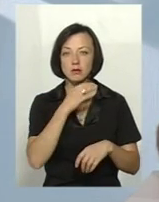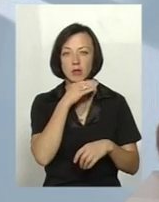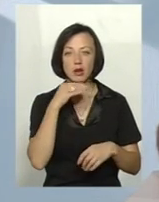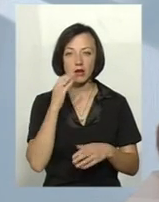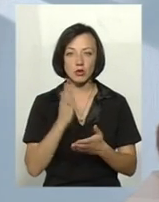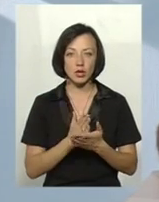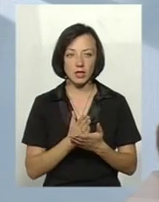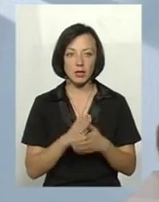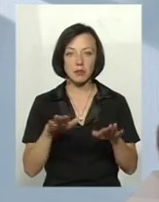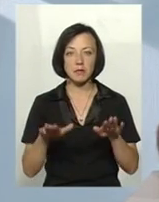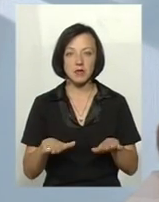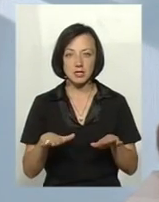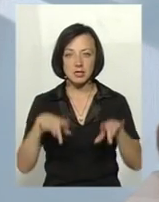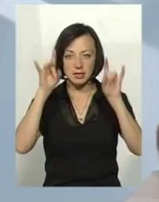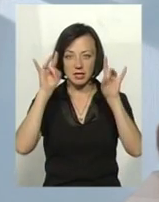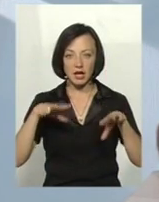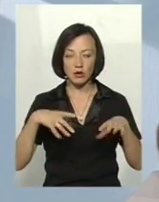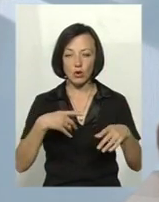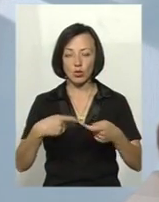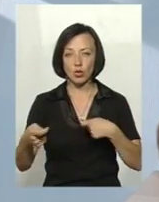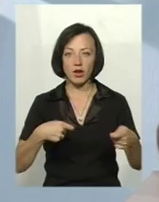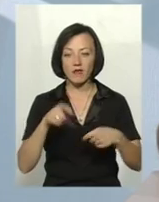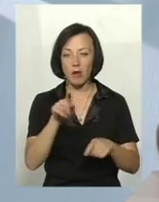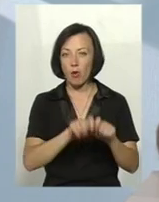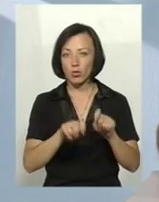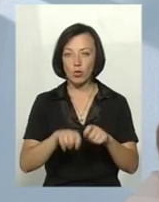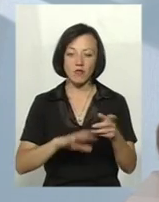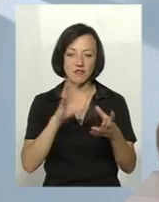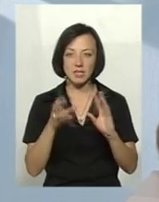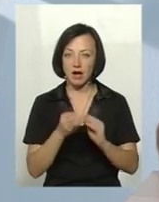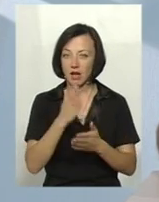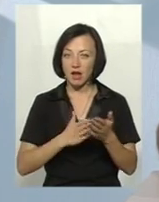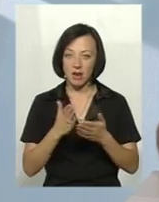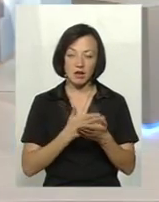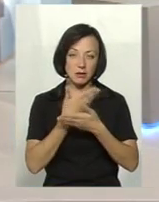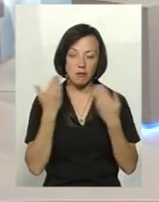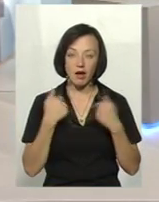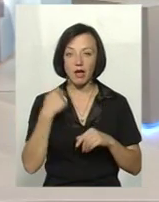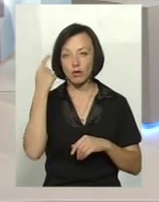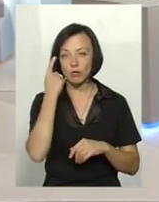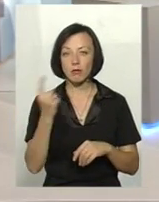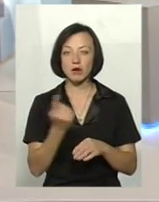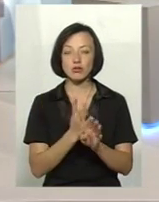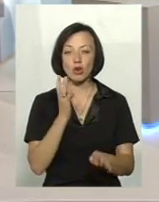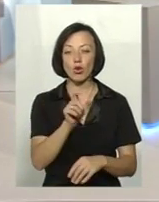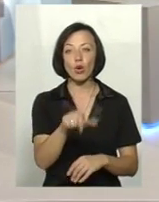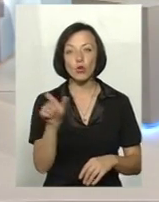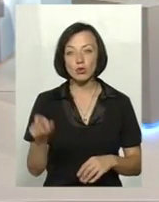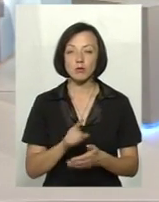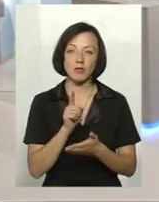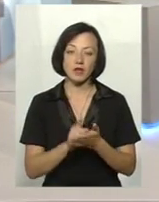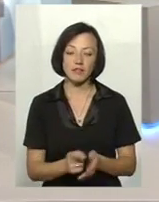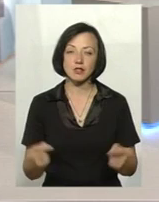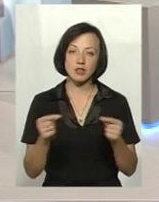місць стихійної торгівлі, там контролю взагалі ніякого немає, і я думаю, в першу чергу споживач, він повинен